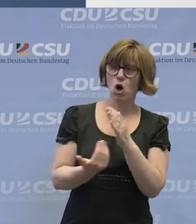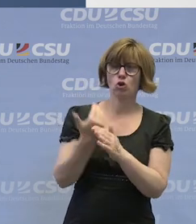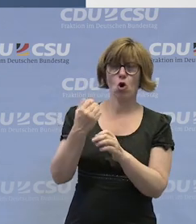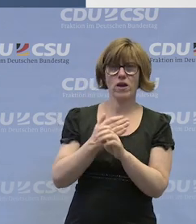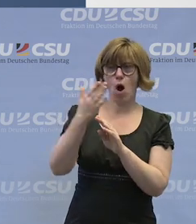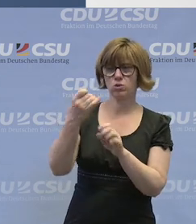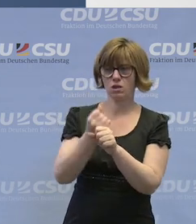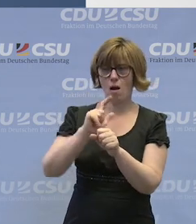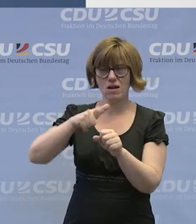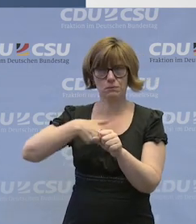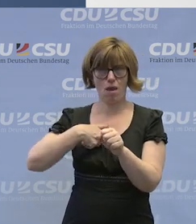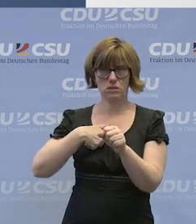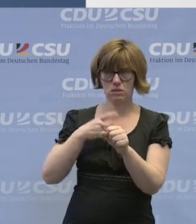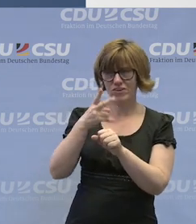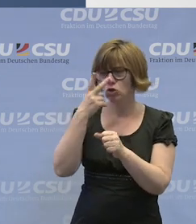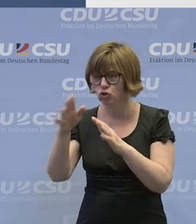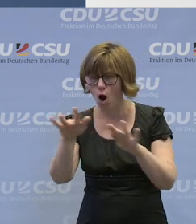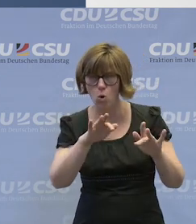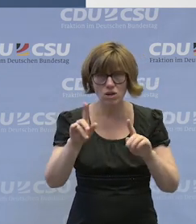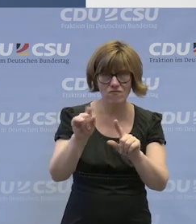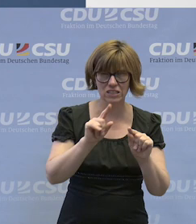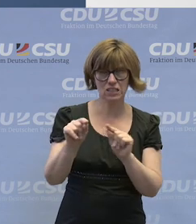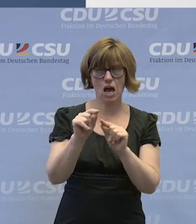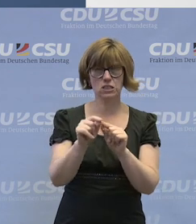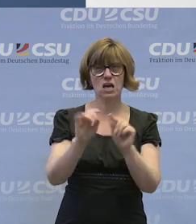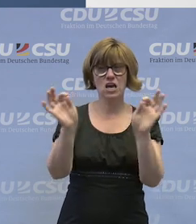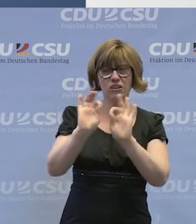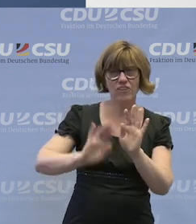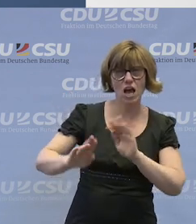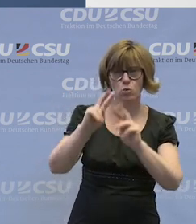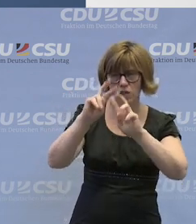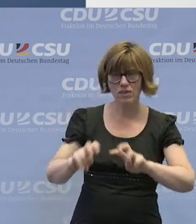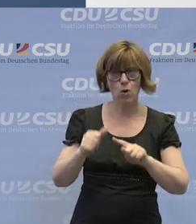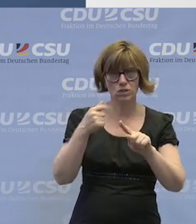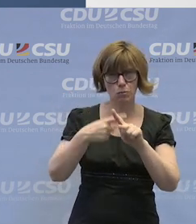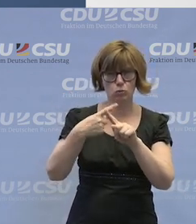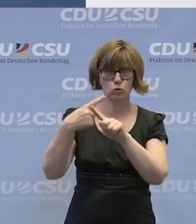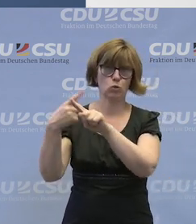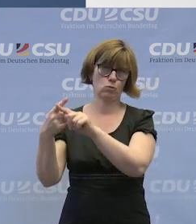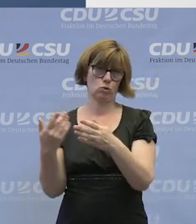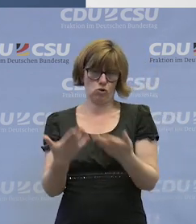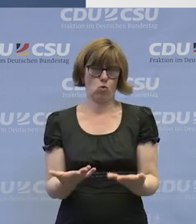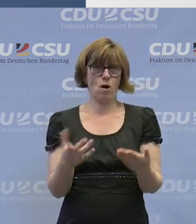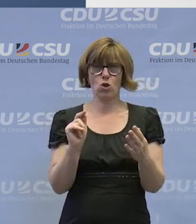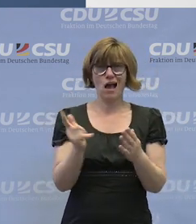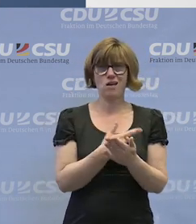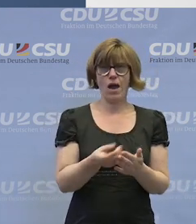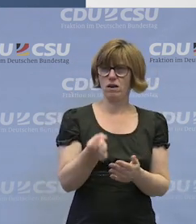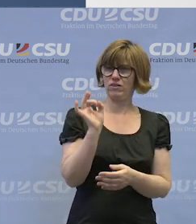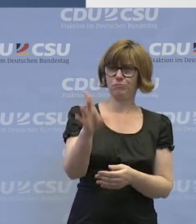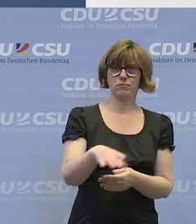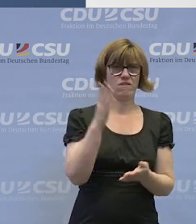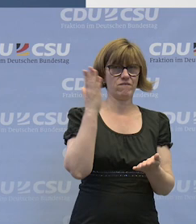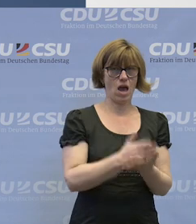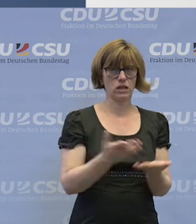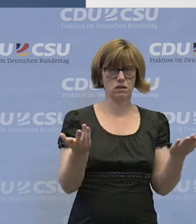Außenarbeitsplatz oder an den Arbeitsplatz, schaut sich ihn an, macht die Gefährdungsanalyse und, und, und. Das heißt, hier wird keiner einfach mal so ganz